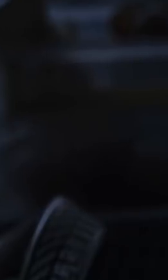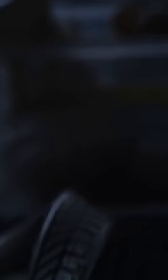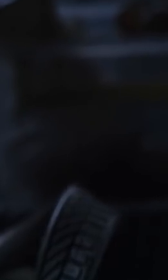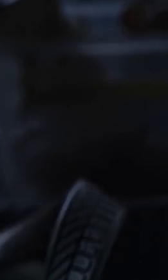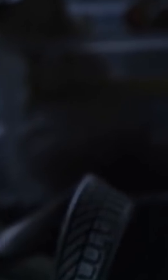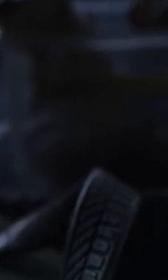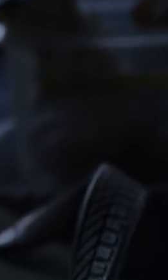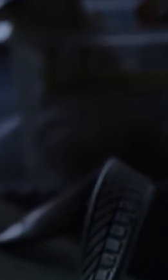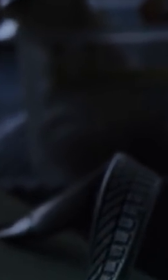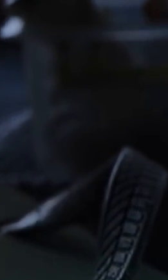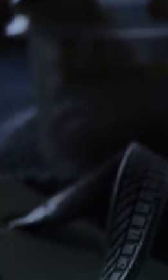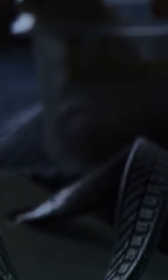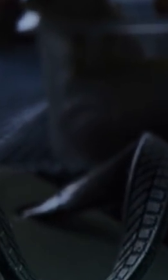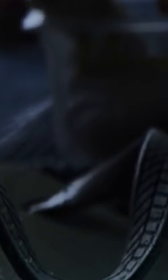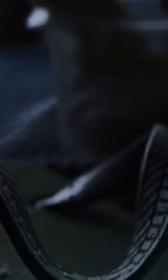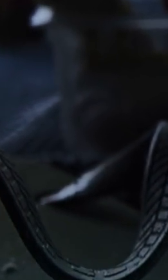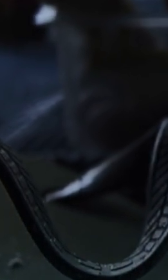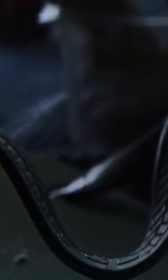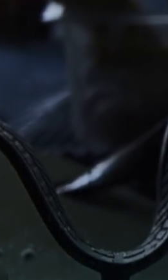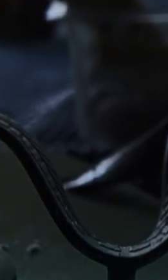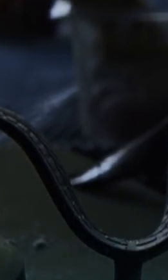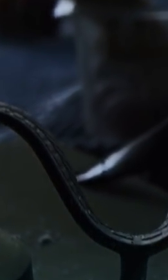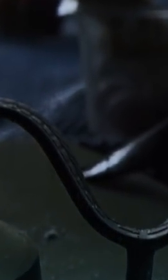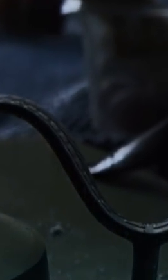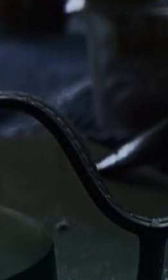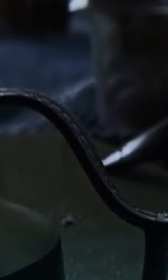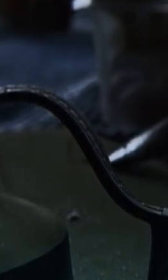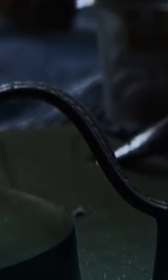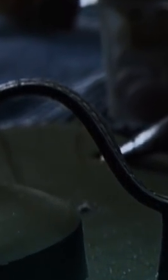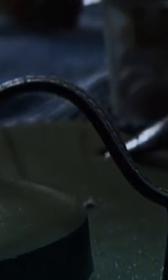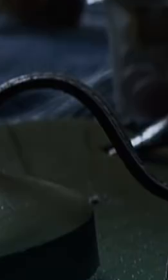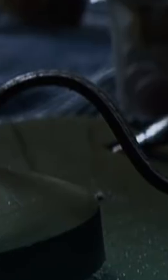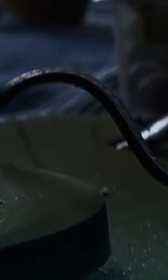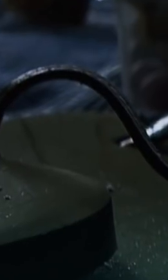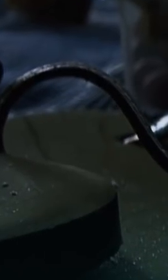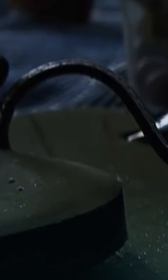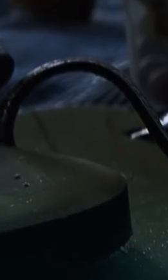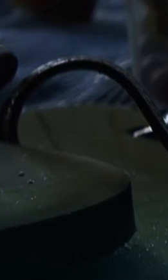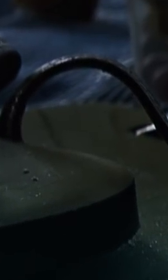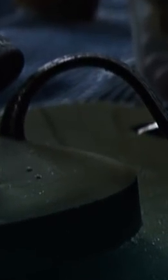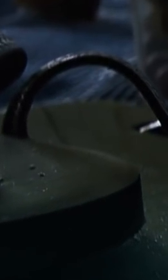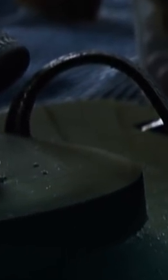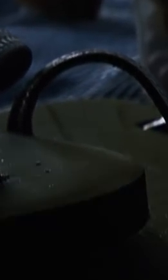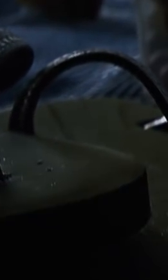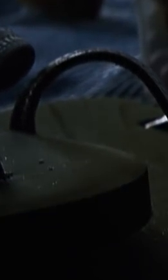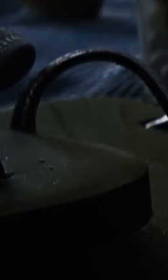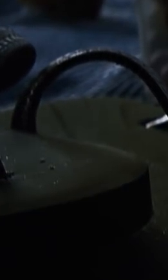כשאין בחוף מציל שרואה אתכם נכנסים למים, אין גם מציל שיעזור לכם לצאת.